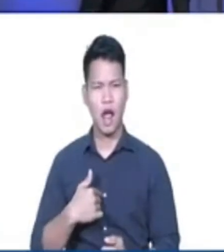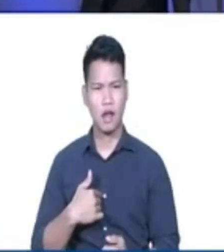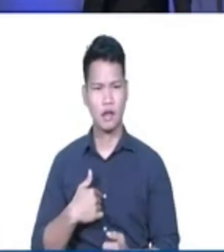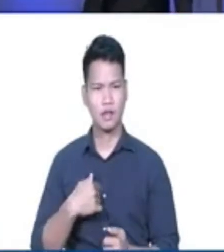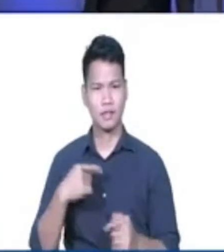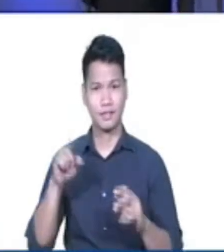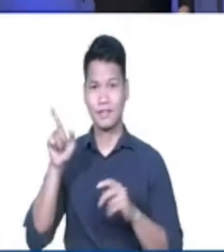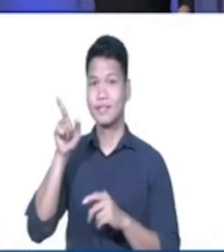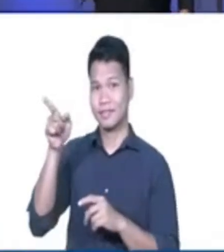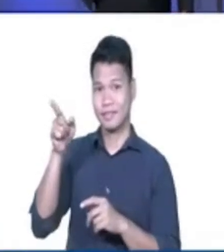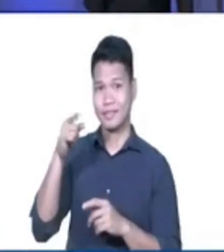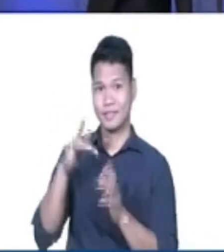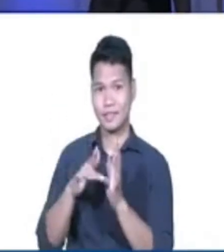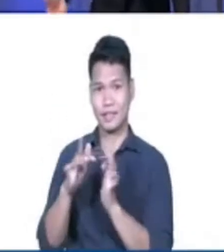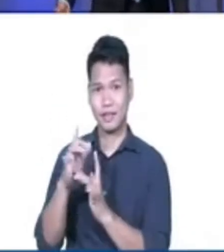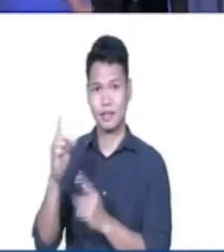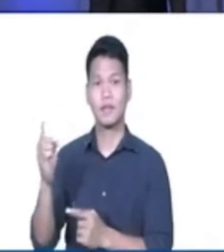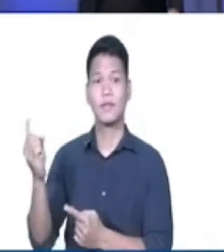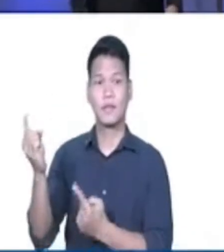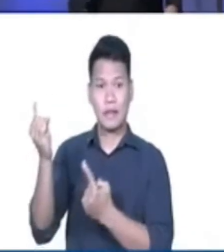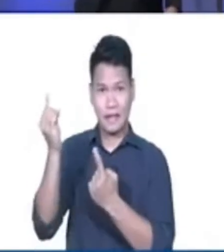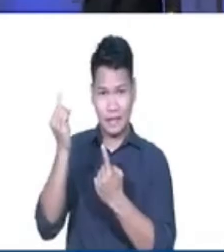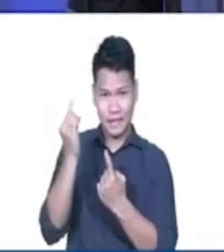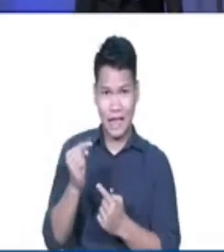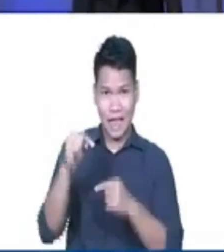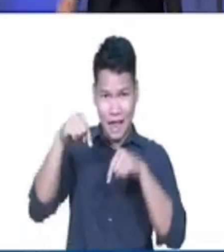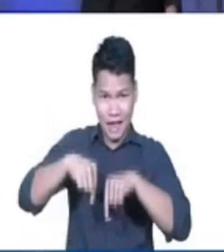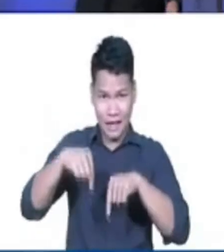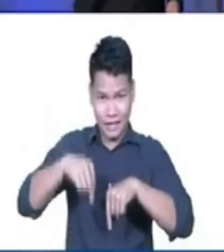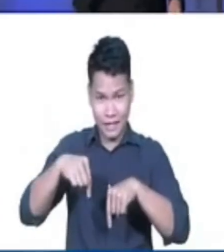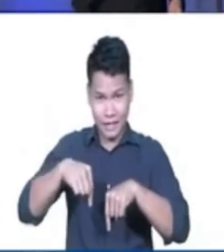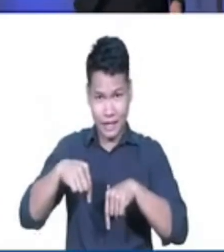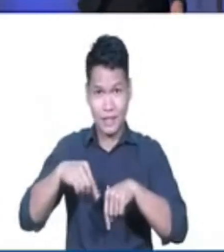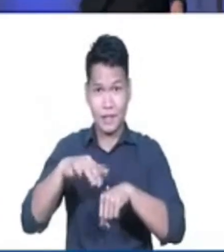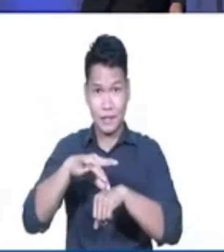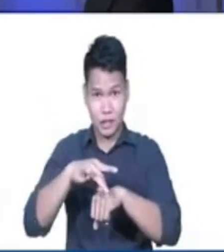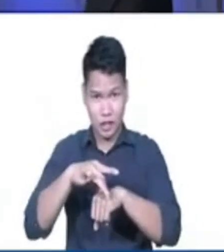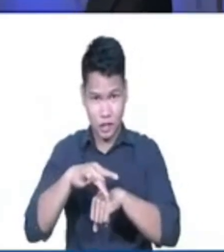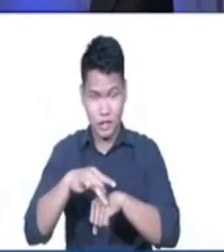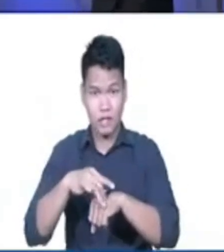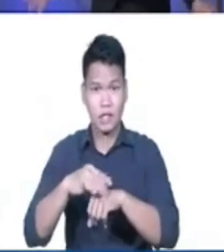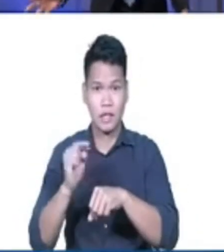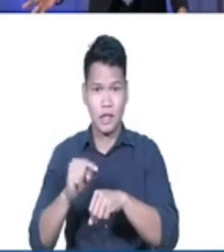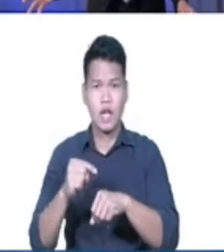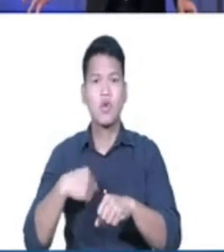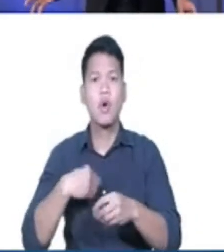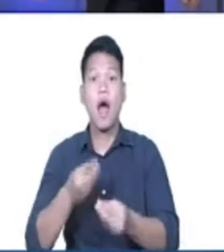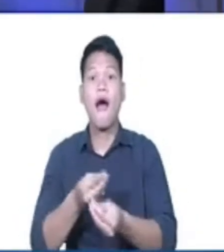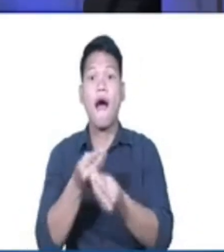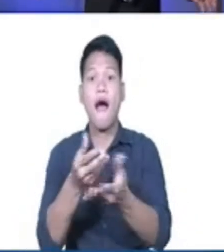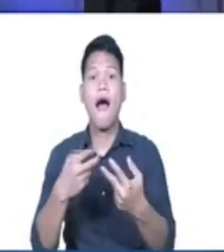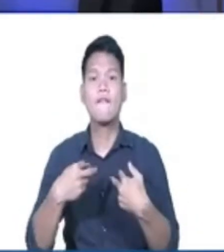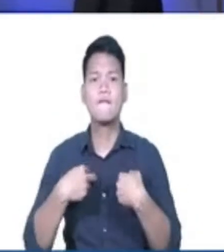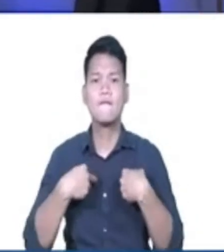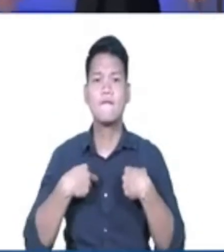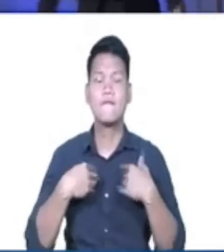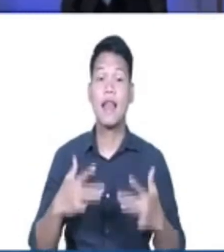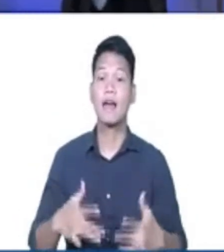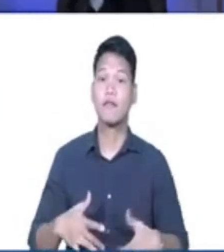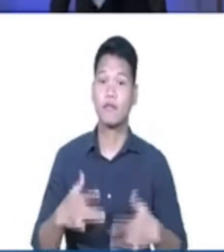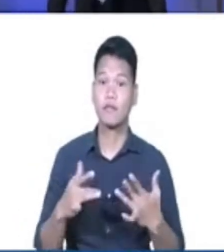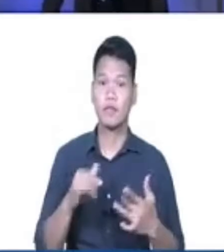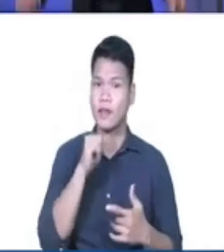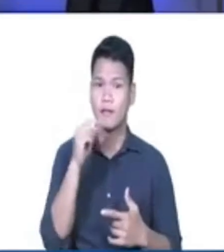said, ako po ay paparito, ako po ay naparito, that they might have life, and not an